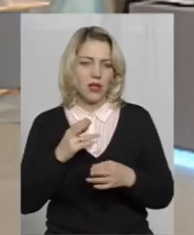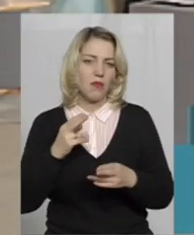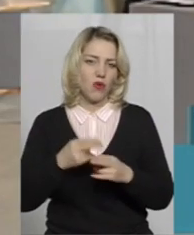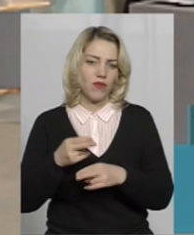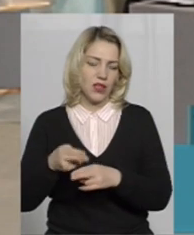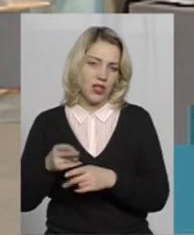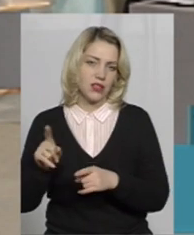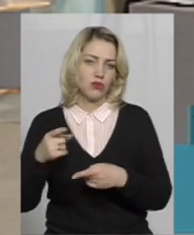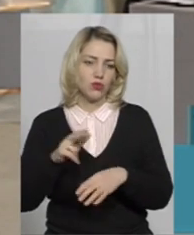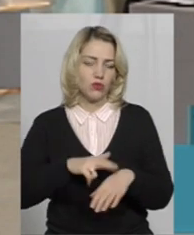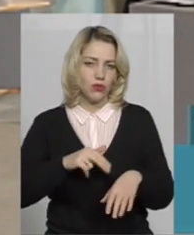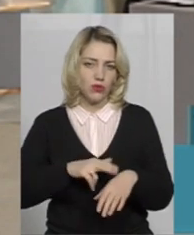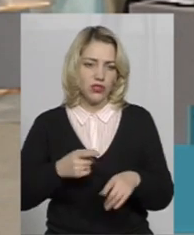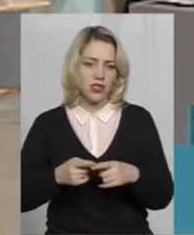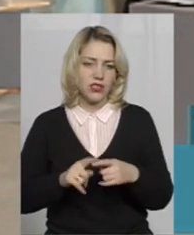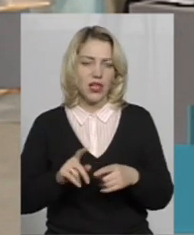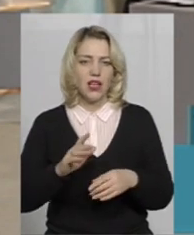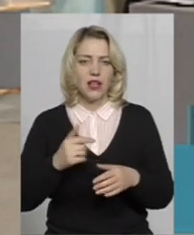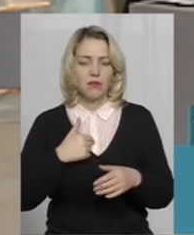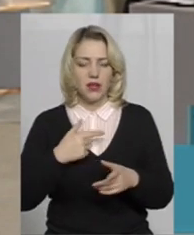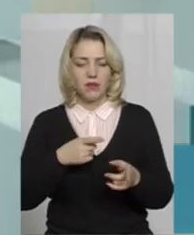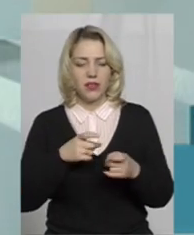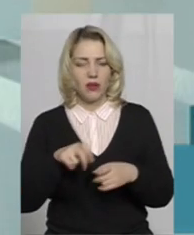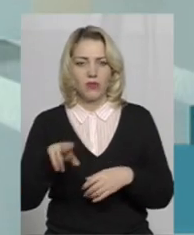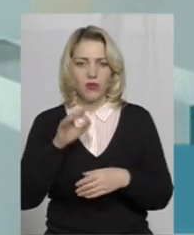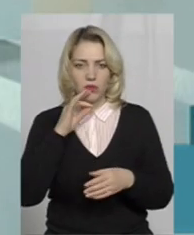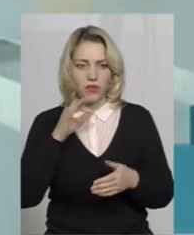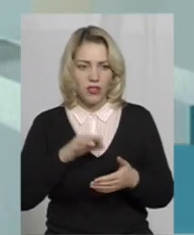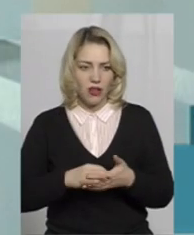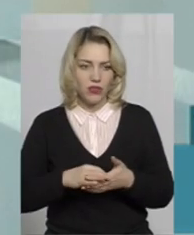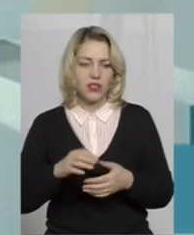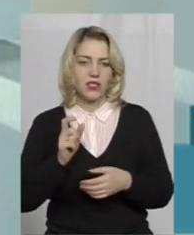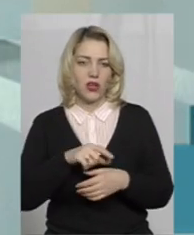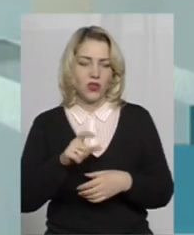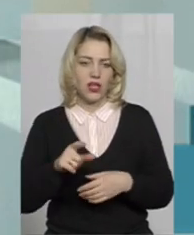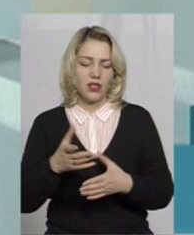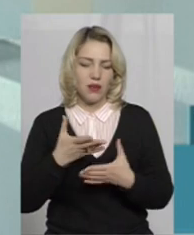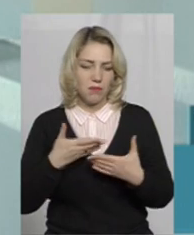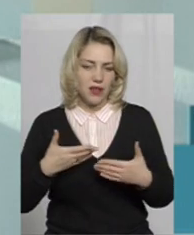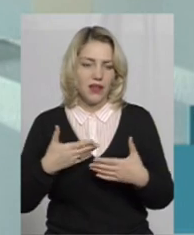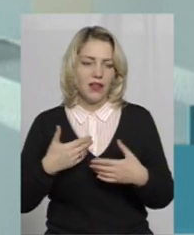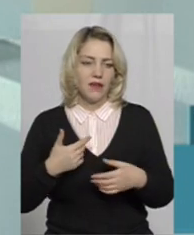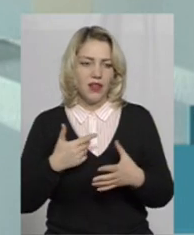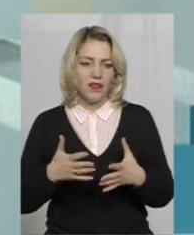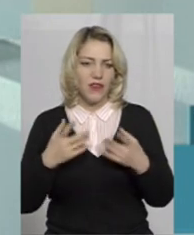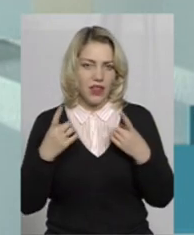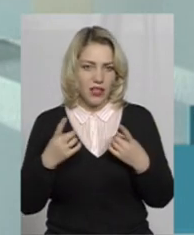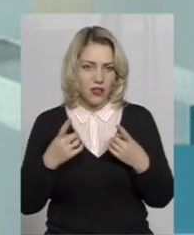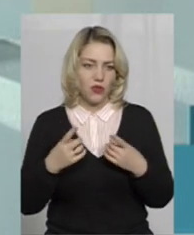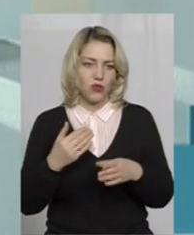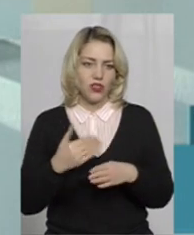Адже ми, патрульна поліція, мало того, що ми і притягуємо до відповідальності людей, і ми ще все ж таки велику дуже